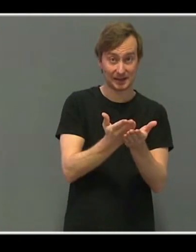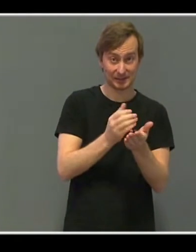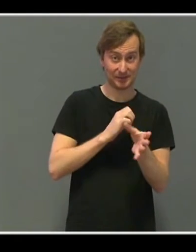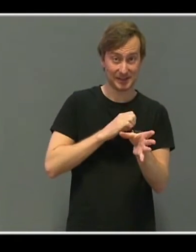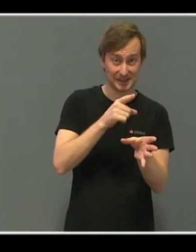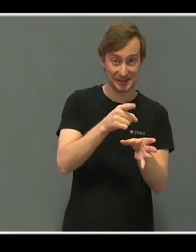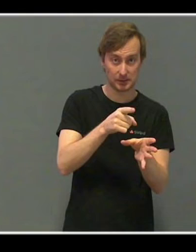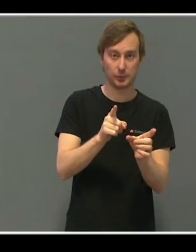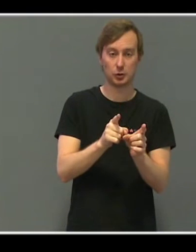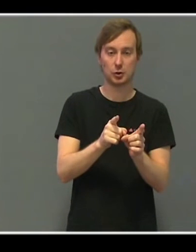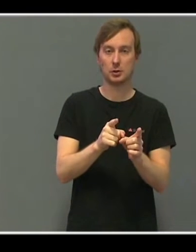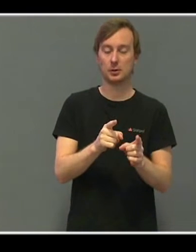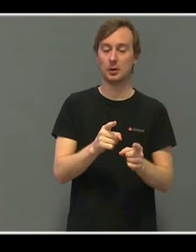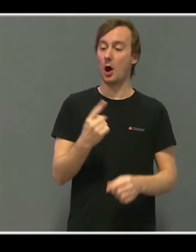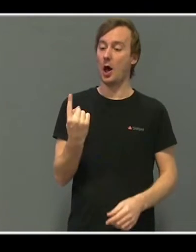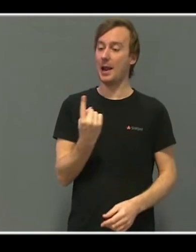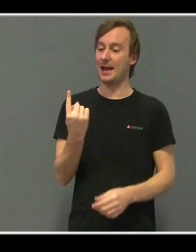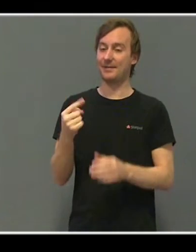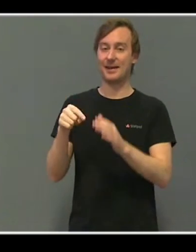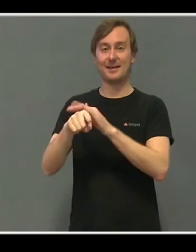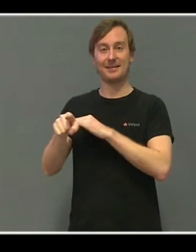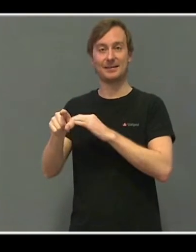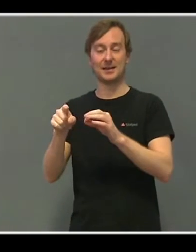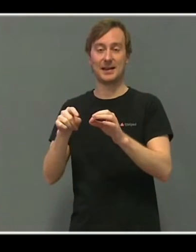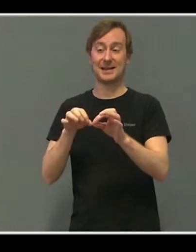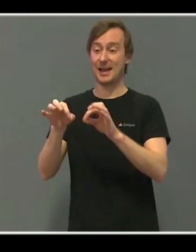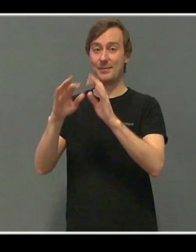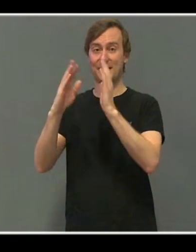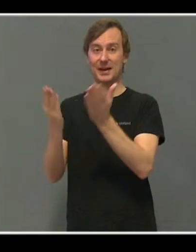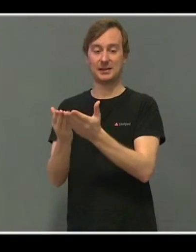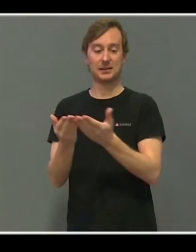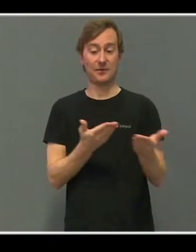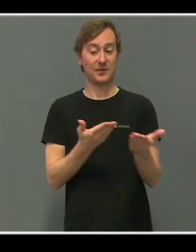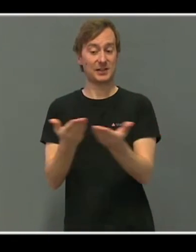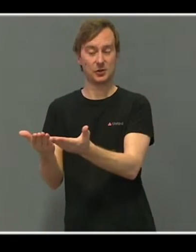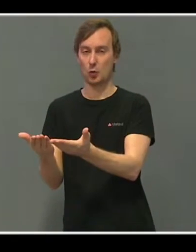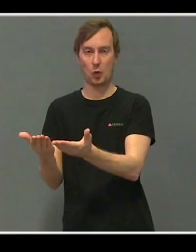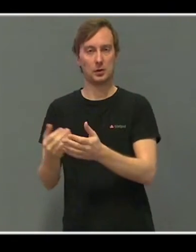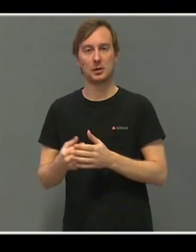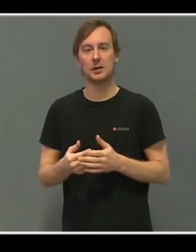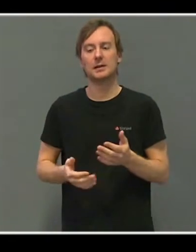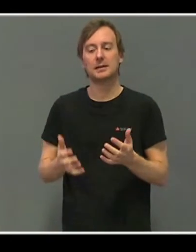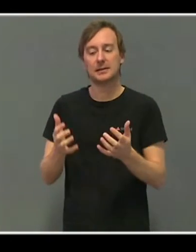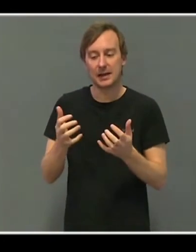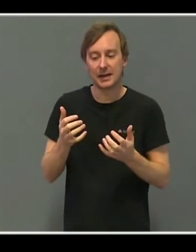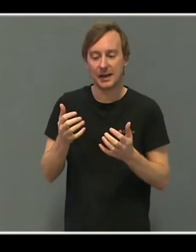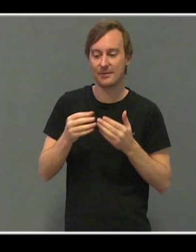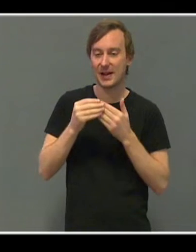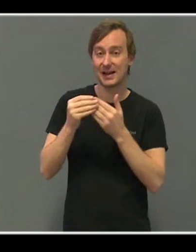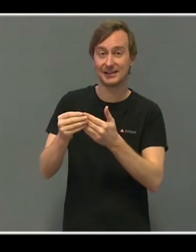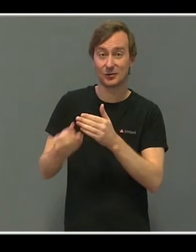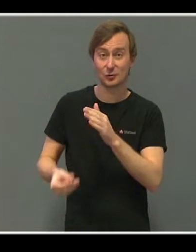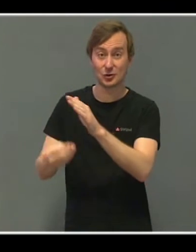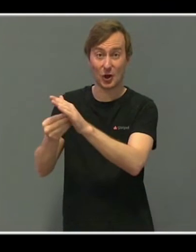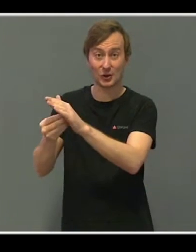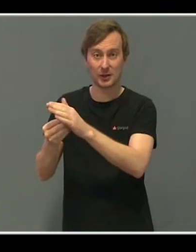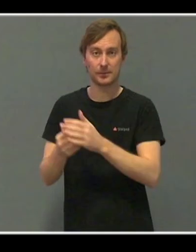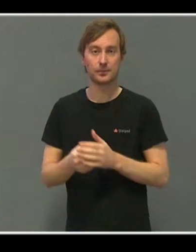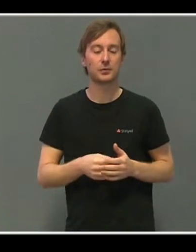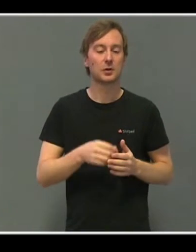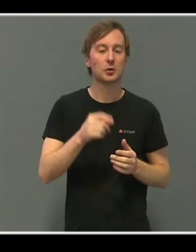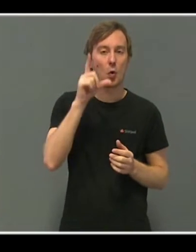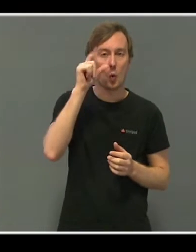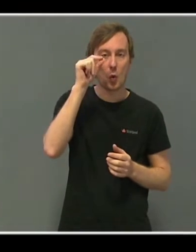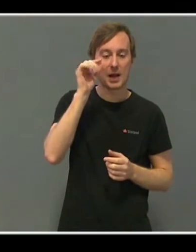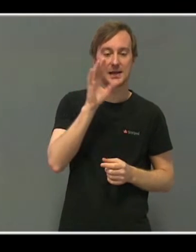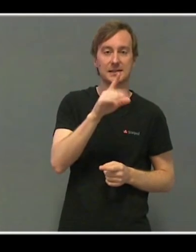i gamingverden alene. De trenger også veiledning og støtte der. Og det ble jo litt sånn som moren til Ole. Hun var kjempebekymret for